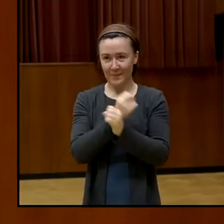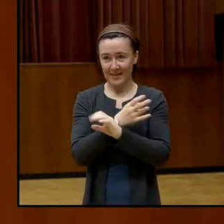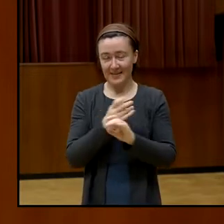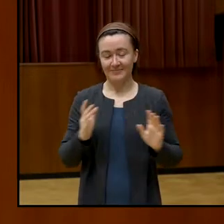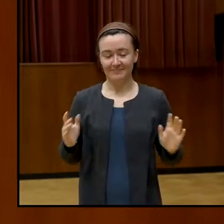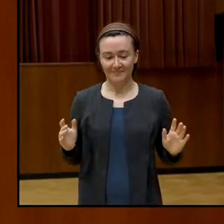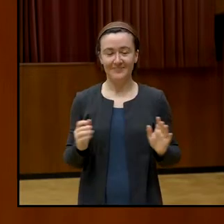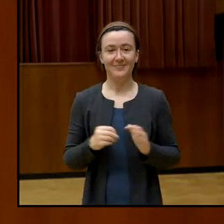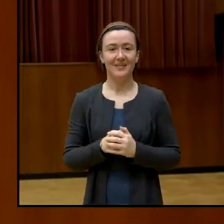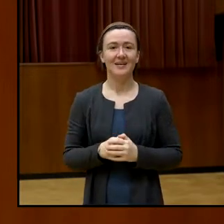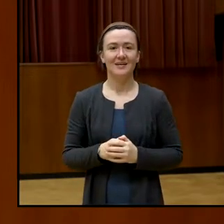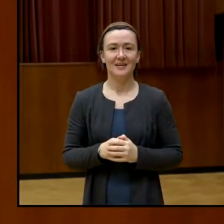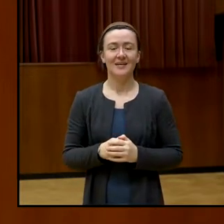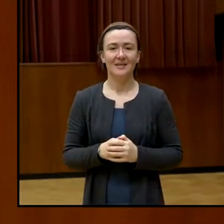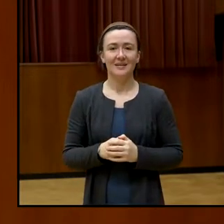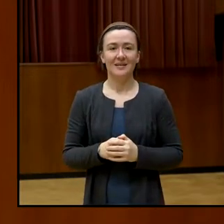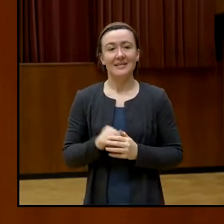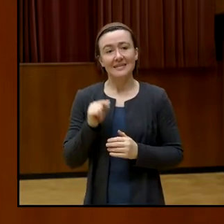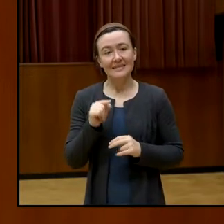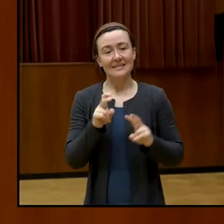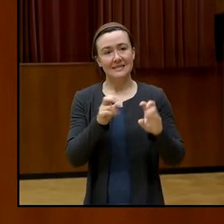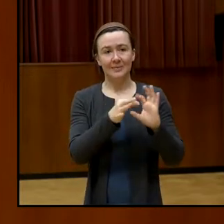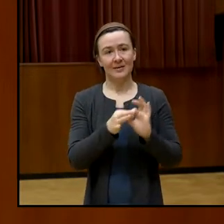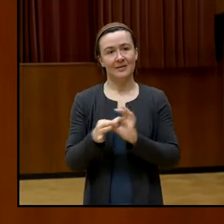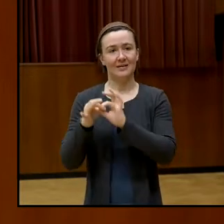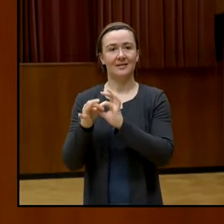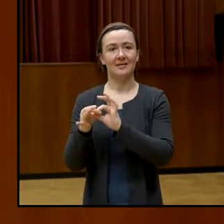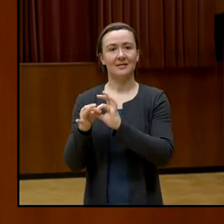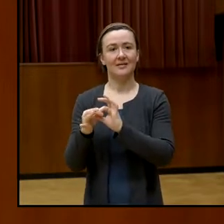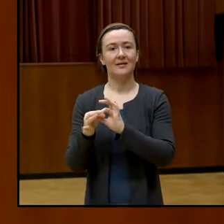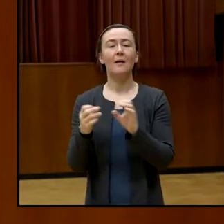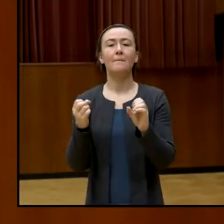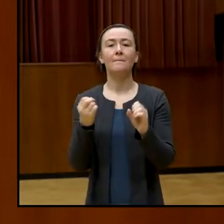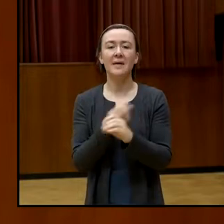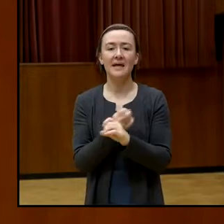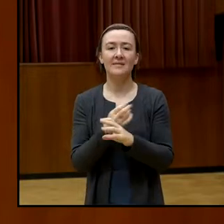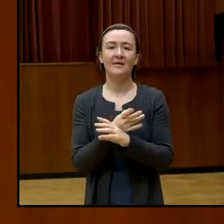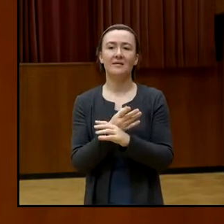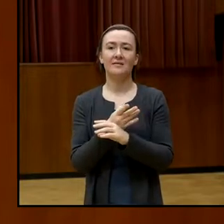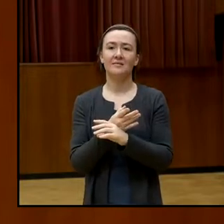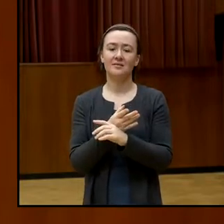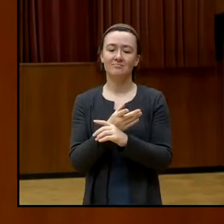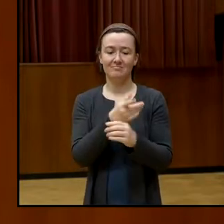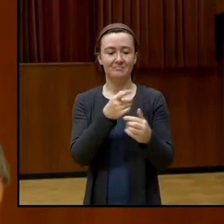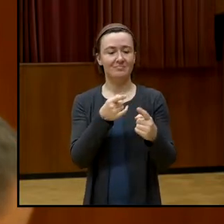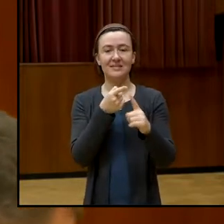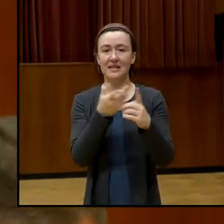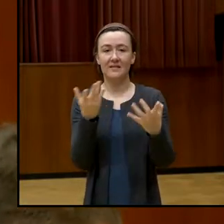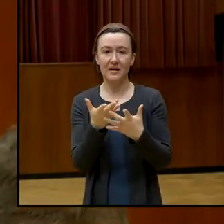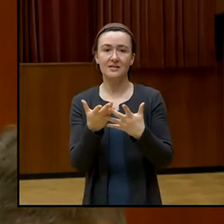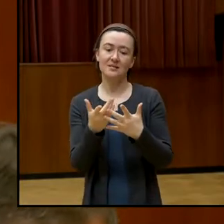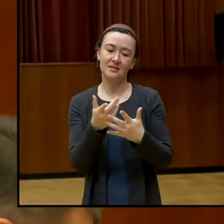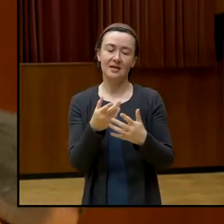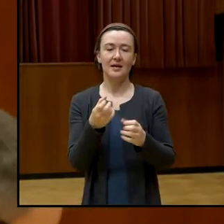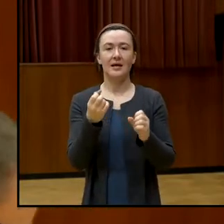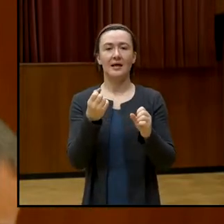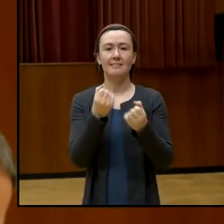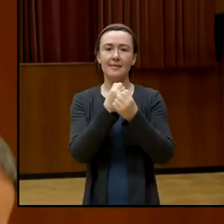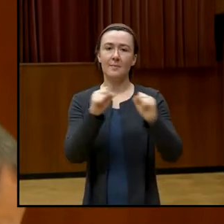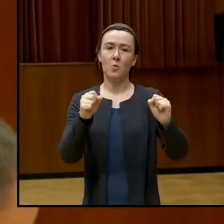Und das ist aber auch ein Thema. Medien sind dazu da, uns Demokratie zu vermitteln. Und ich möchte am Schluss jetzt